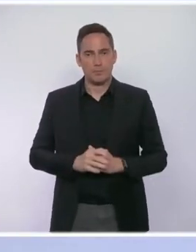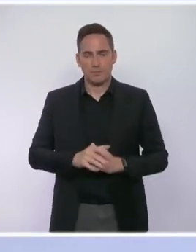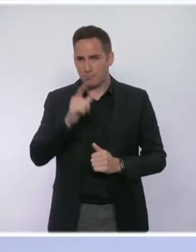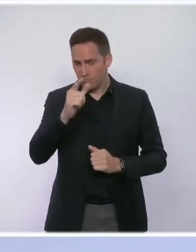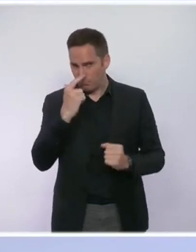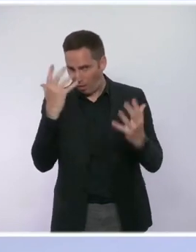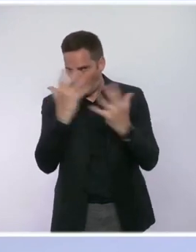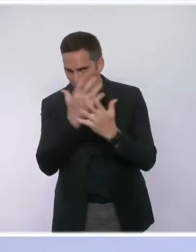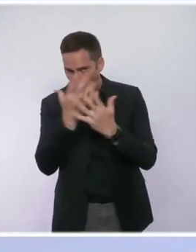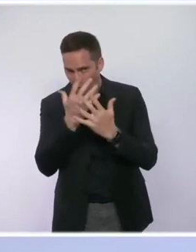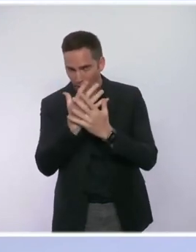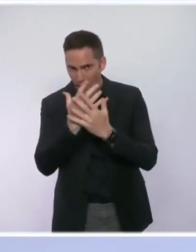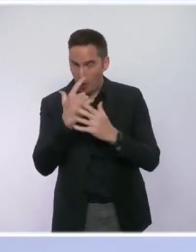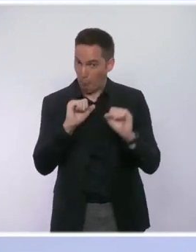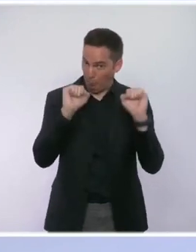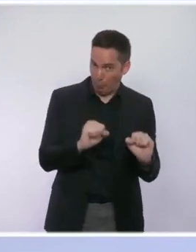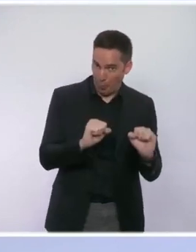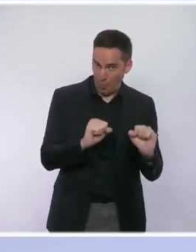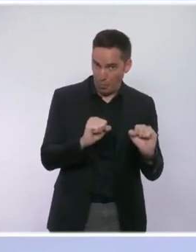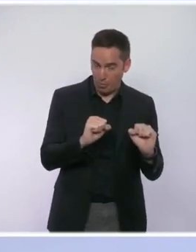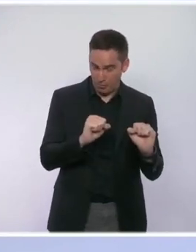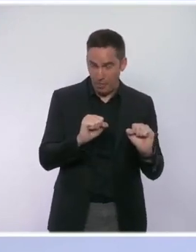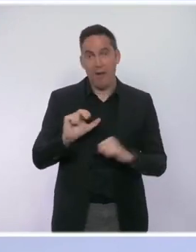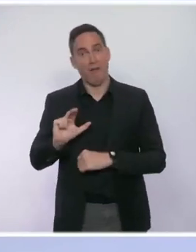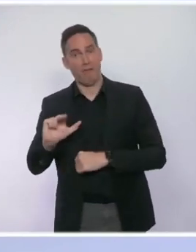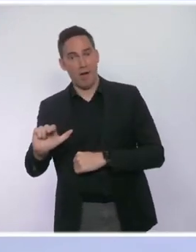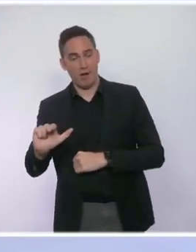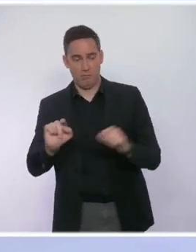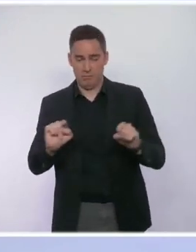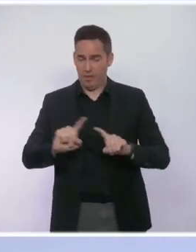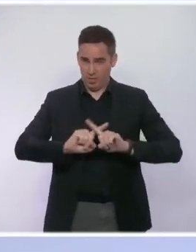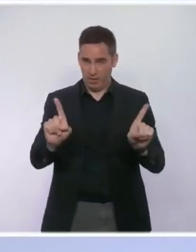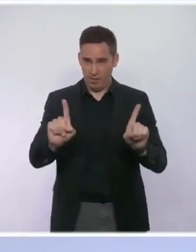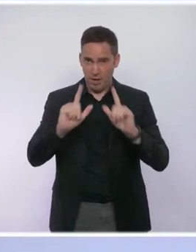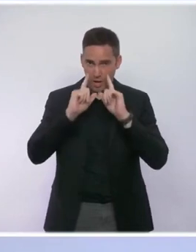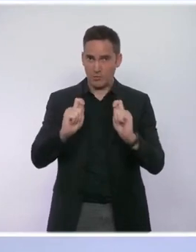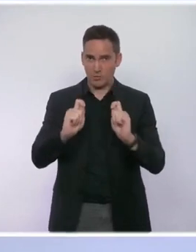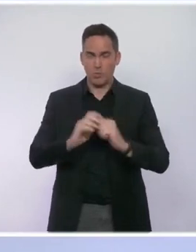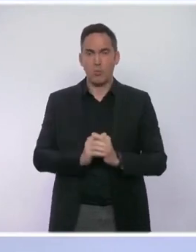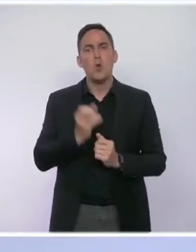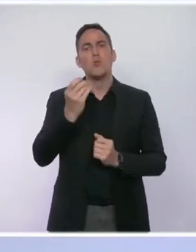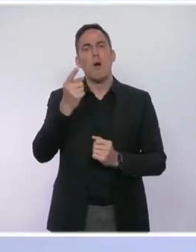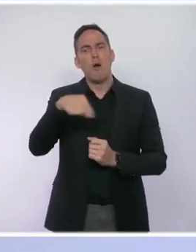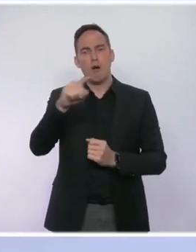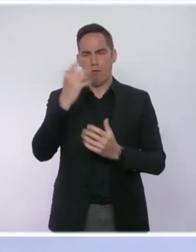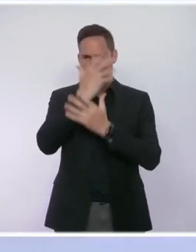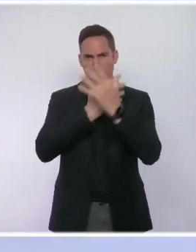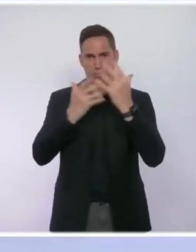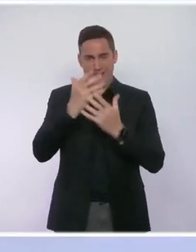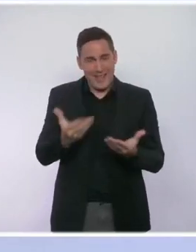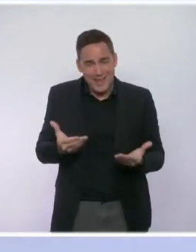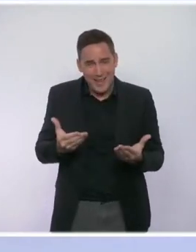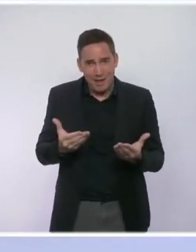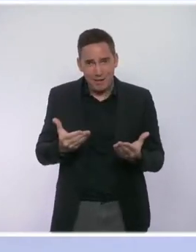confondre les mesures possibles avec les mesures appliquées. Et en l'espèce, pour l'immense majorité des Français, nous sommes au plus faible